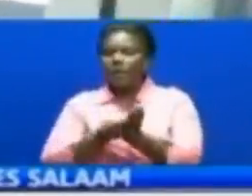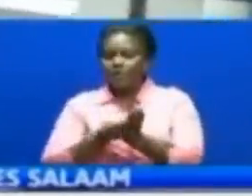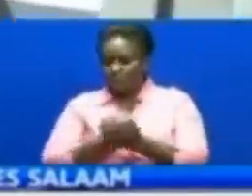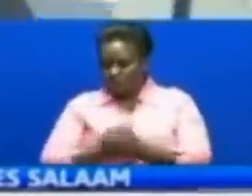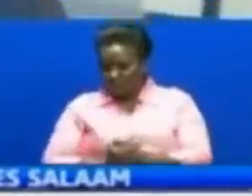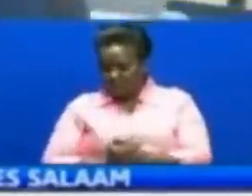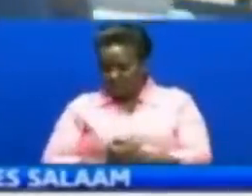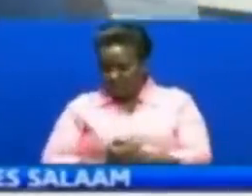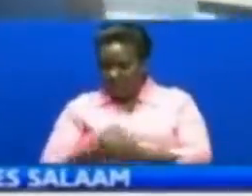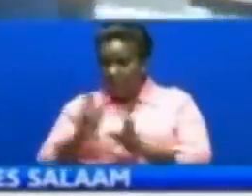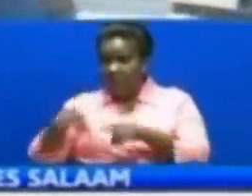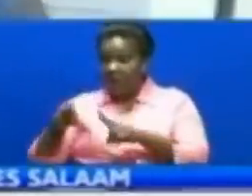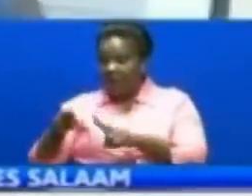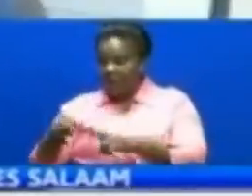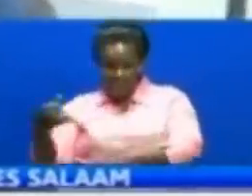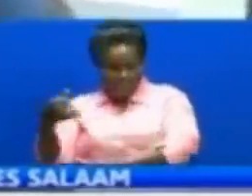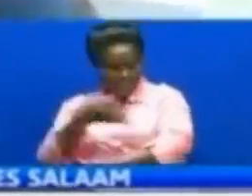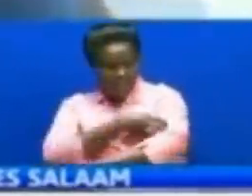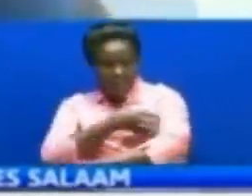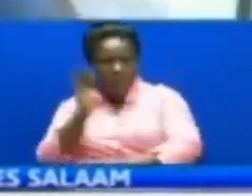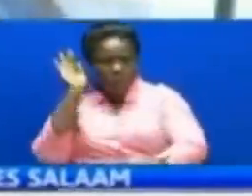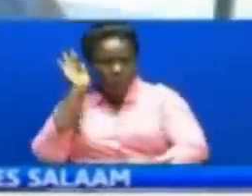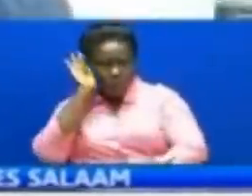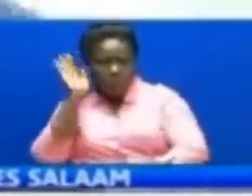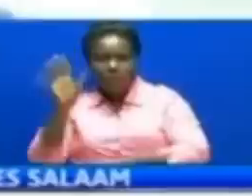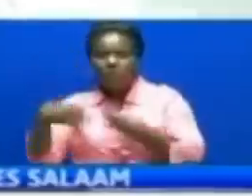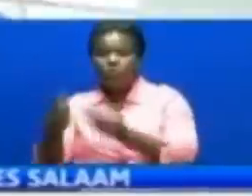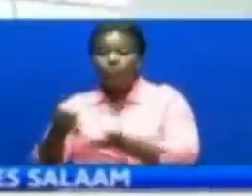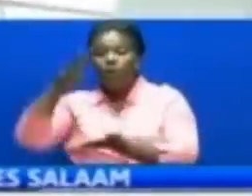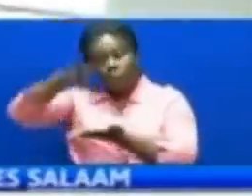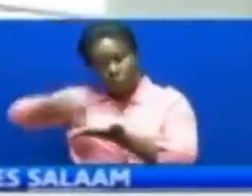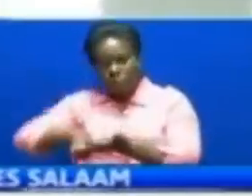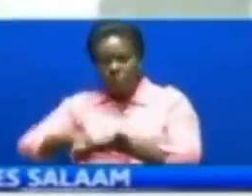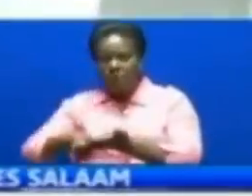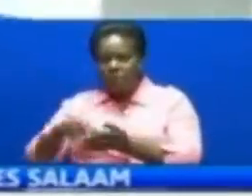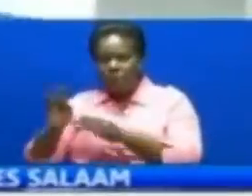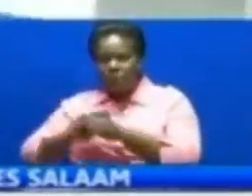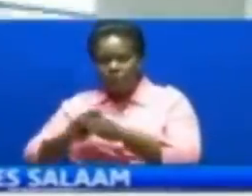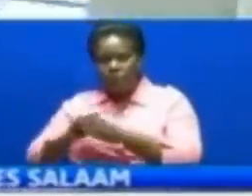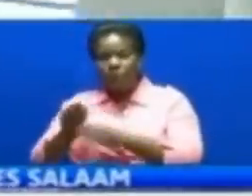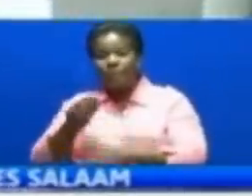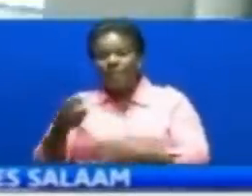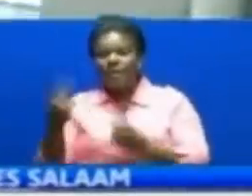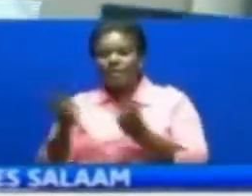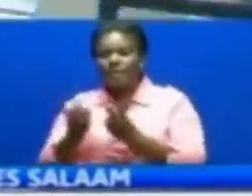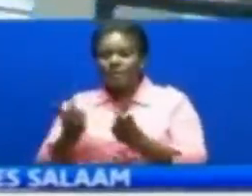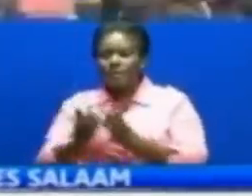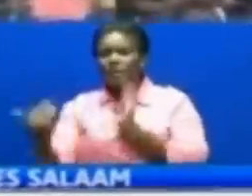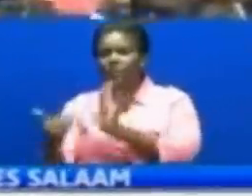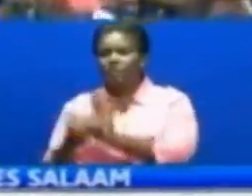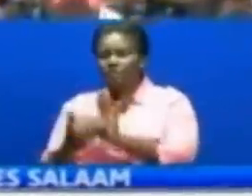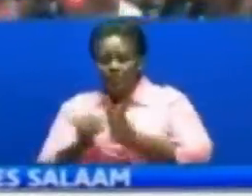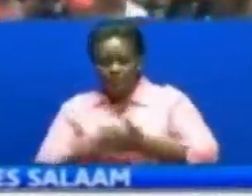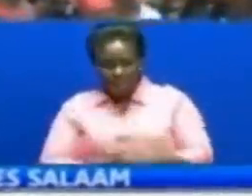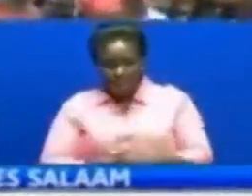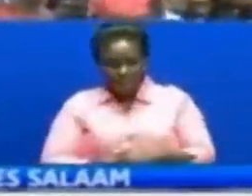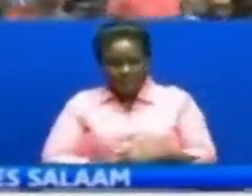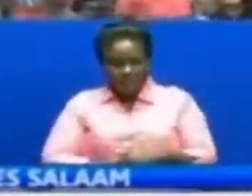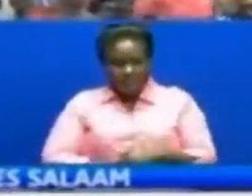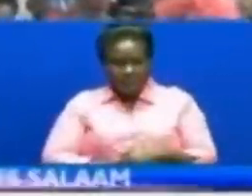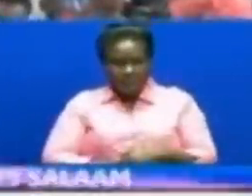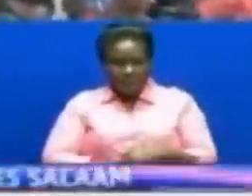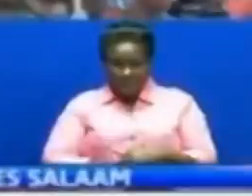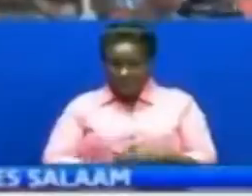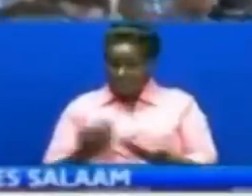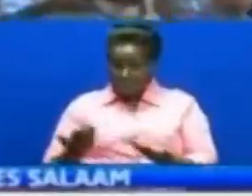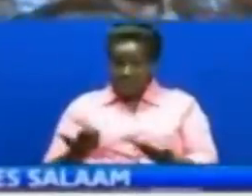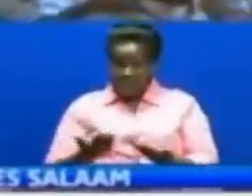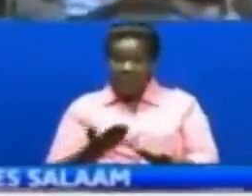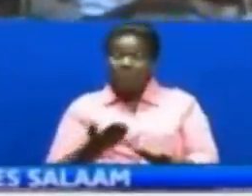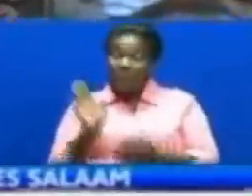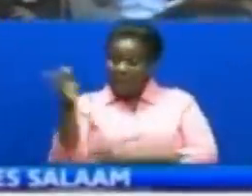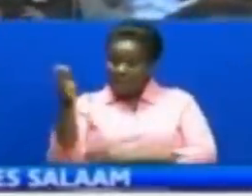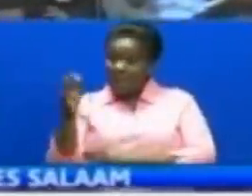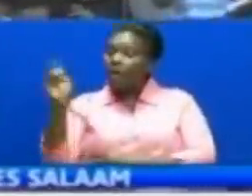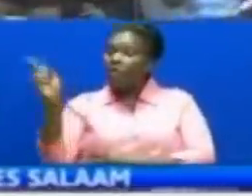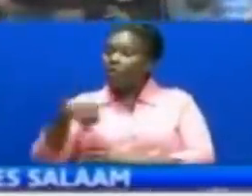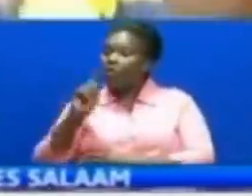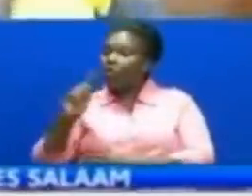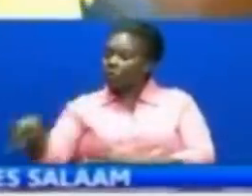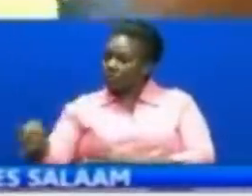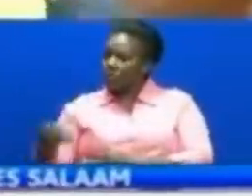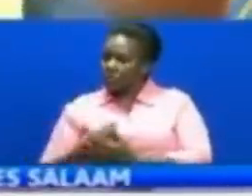mahakama